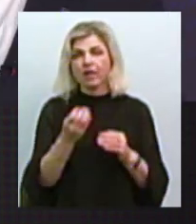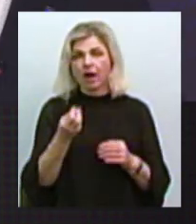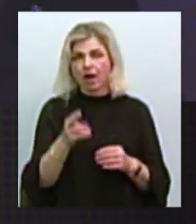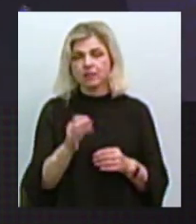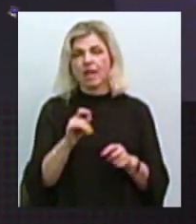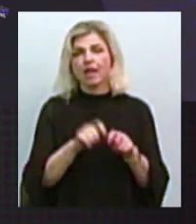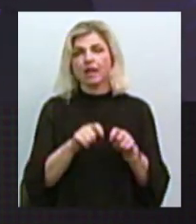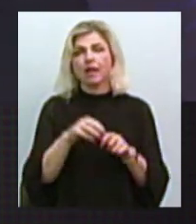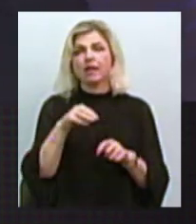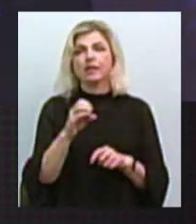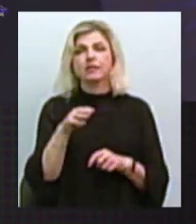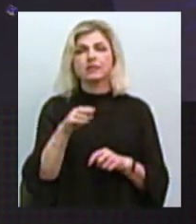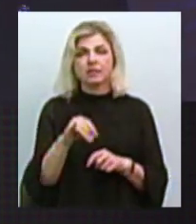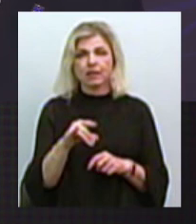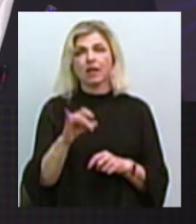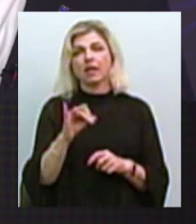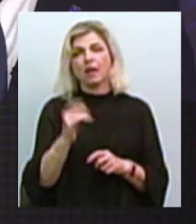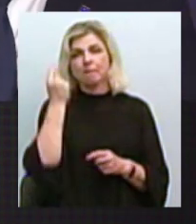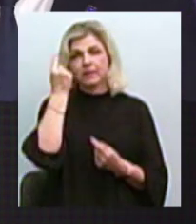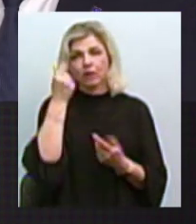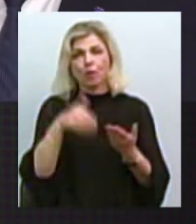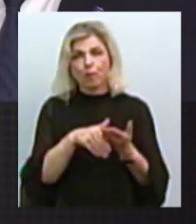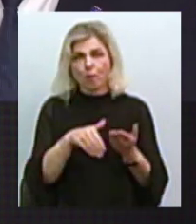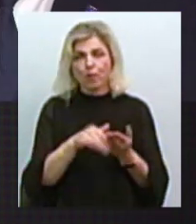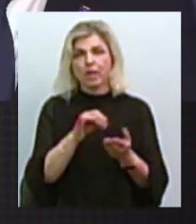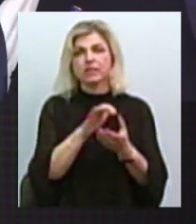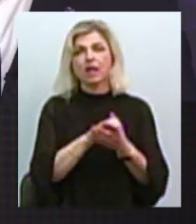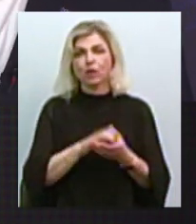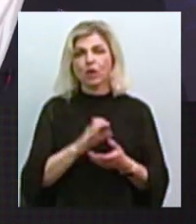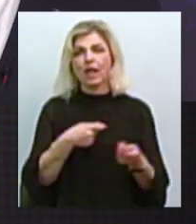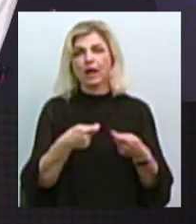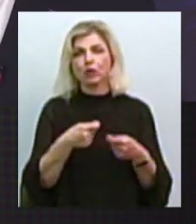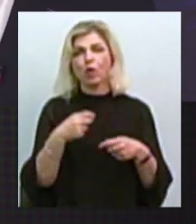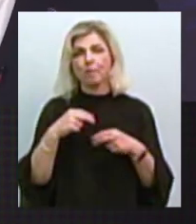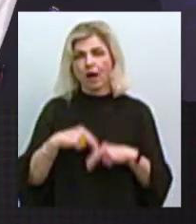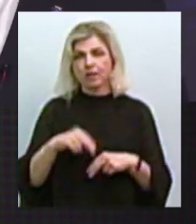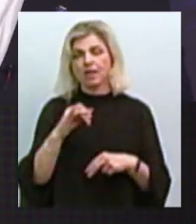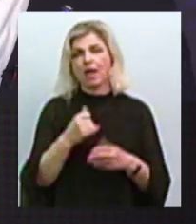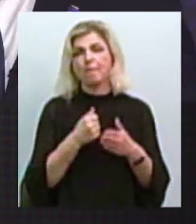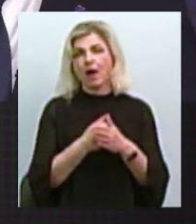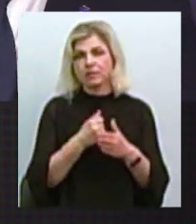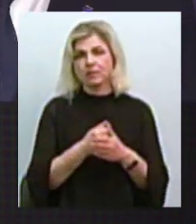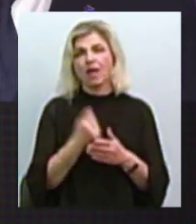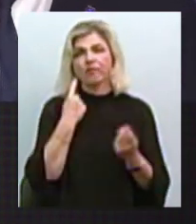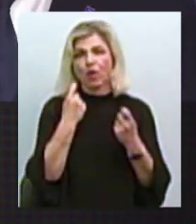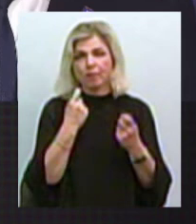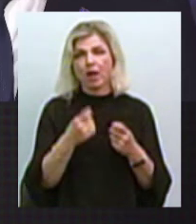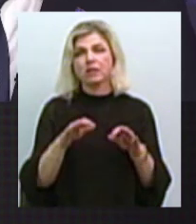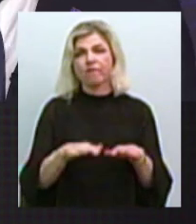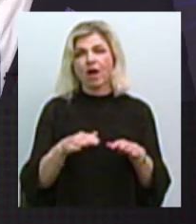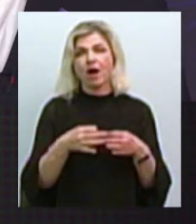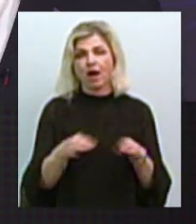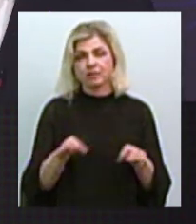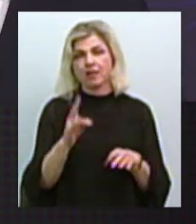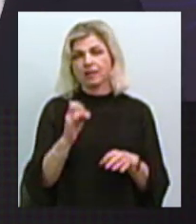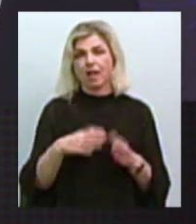тестування, це і психологічна допомога, це і знайомлення з ринком праці, це база даних, вакансій, всі, які сьогодні у нас існують на